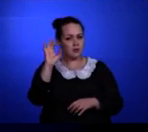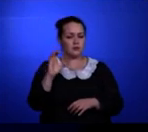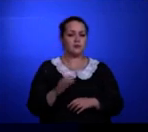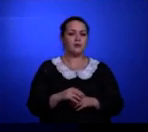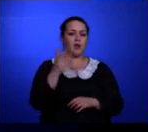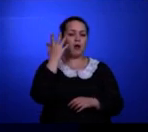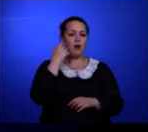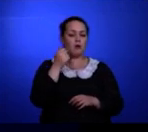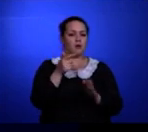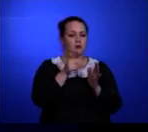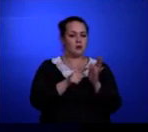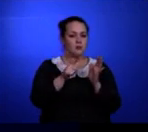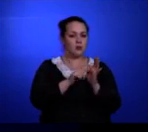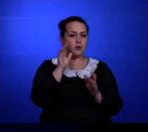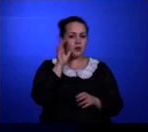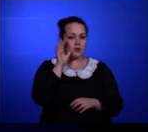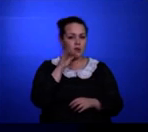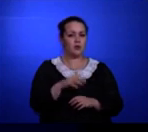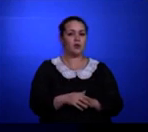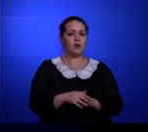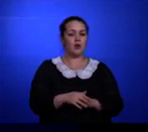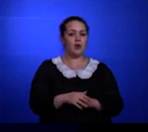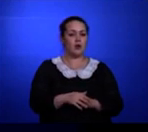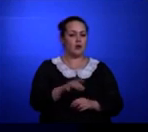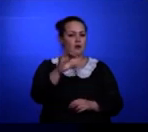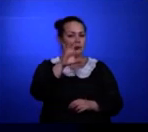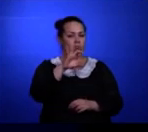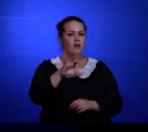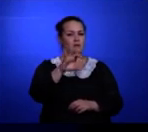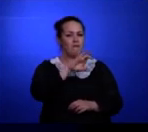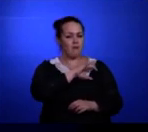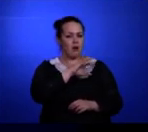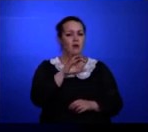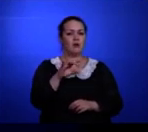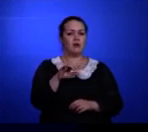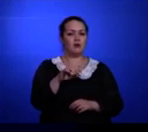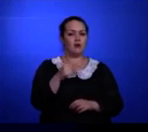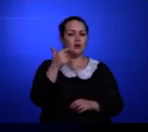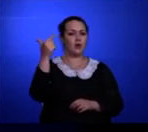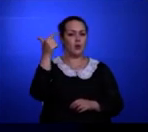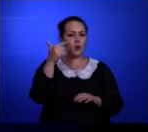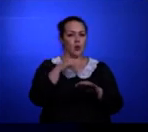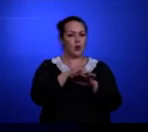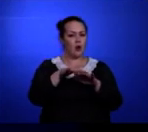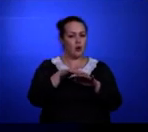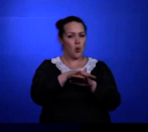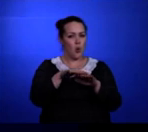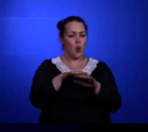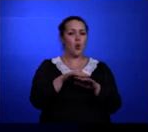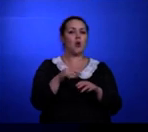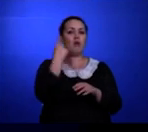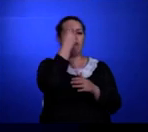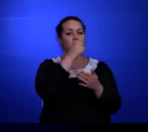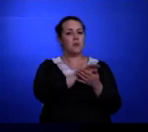исполнилось 70 лет, ему присвоили звание Героя инородного писателя